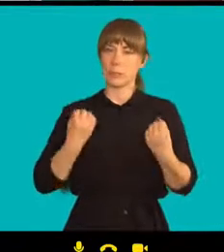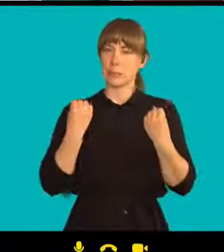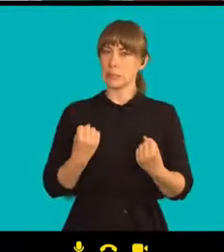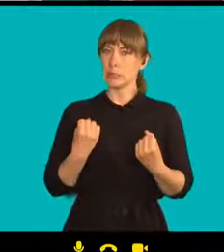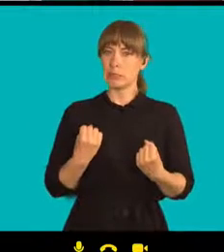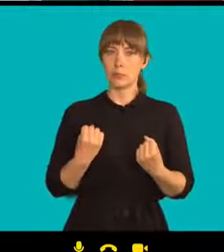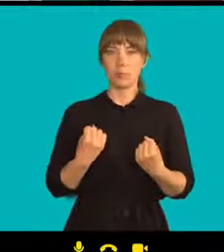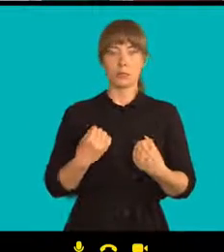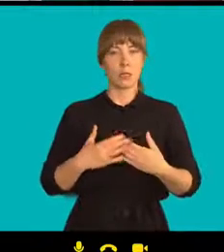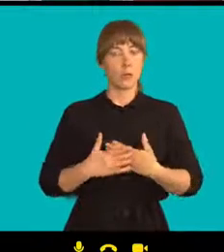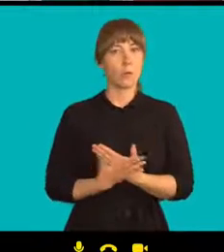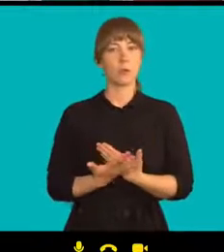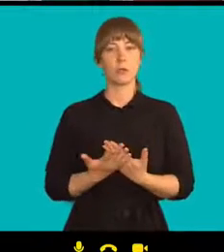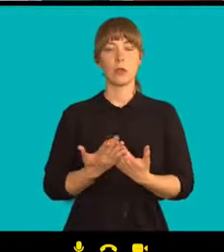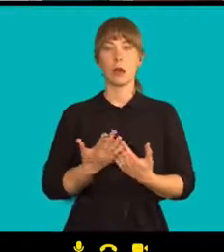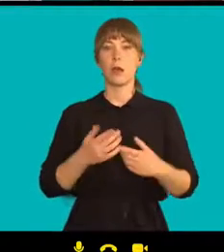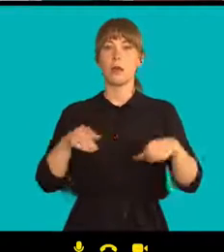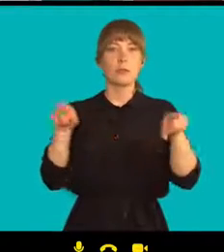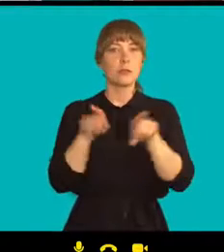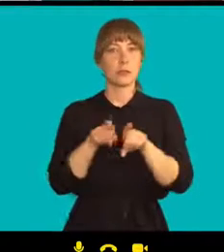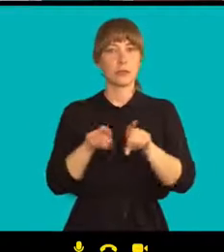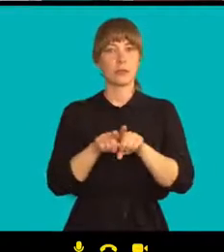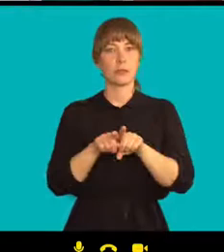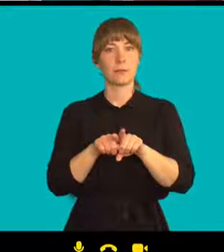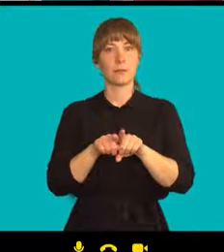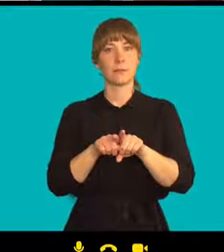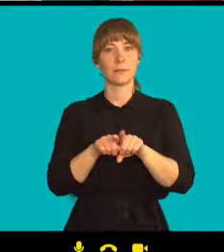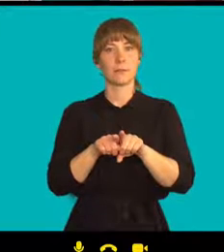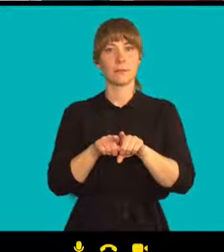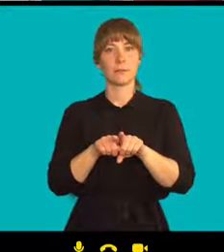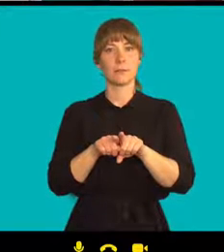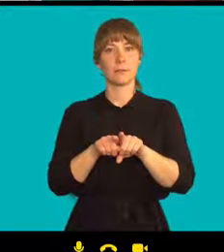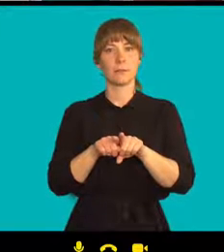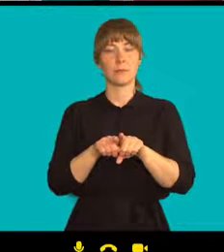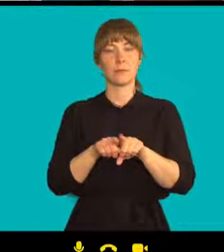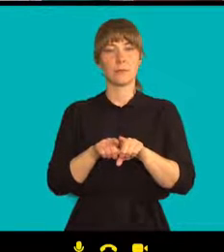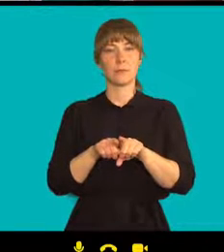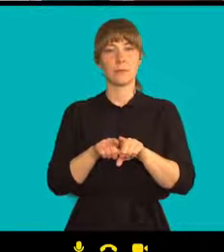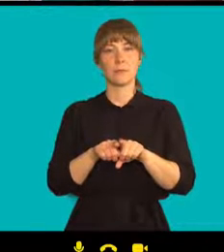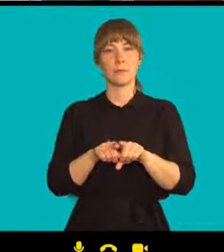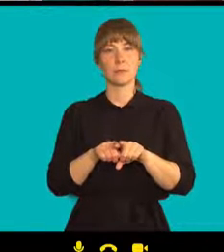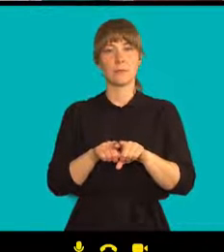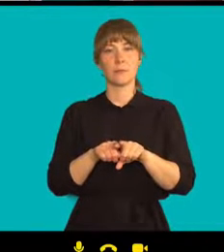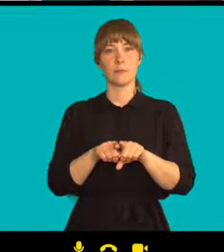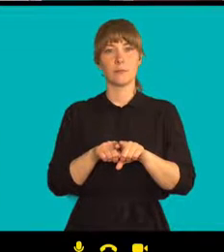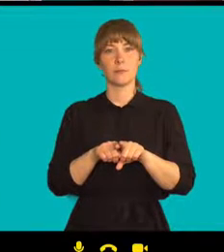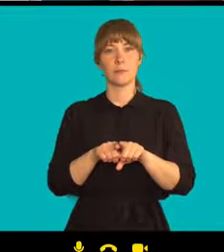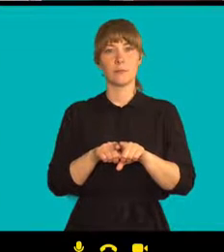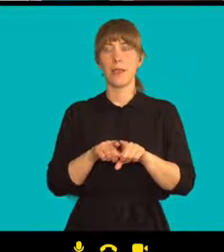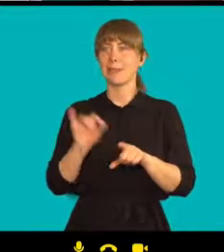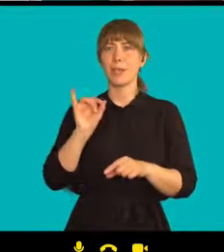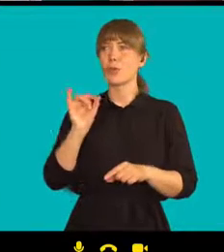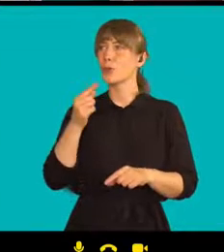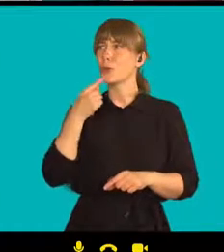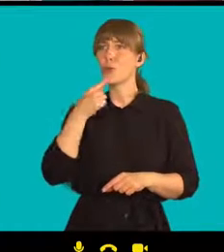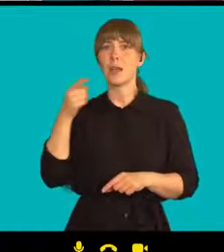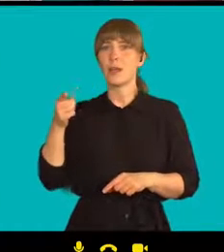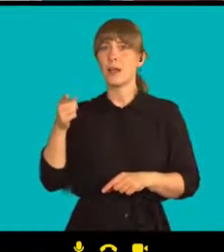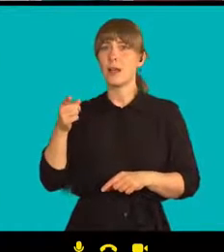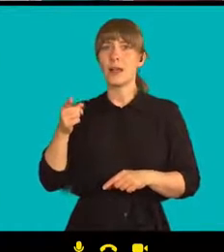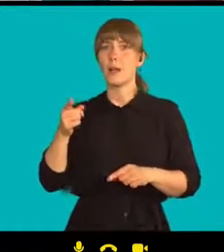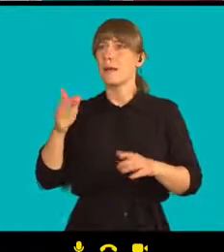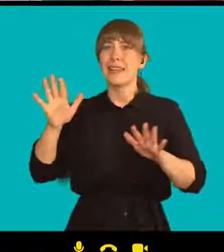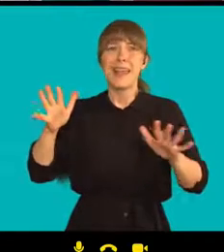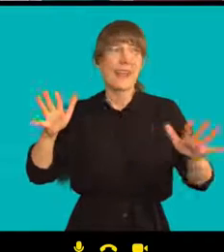A současně někdo říkal, prosím vás,